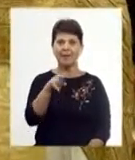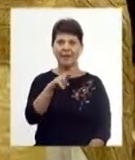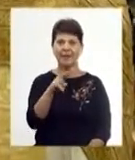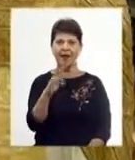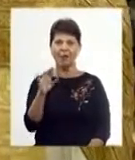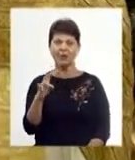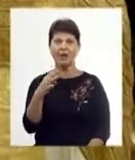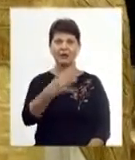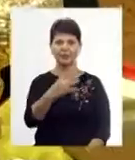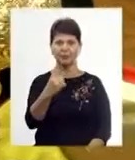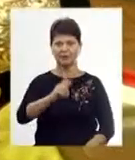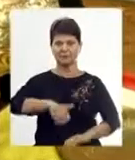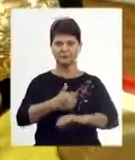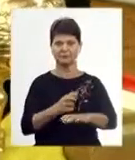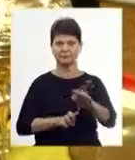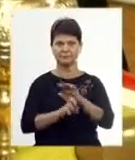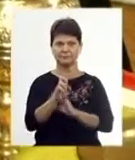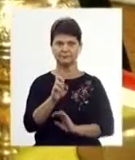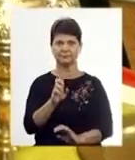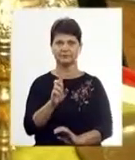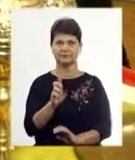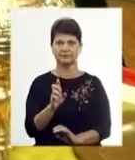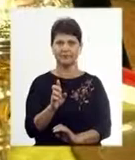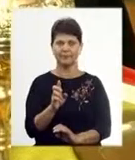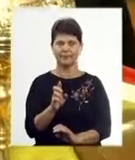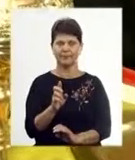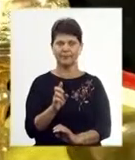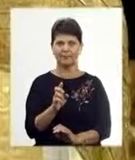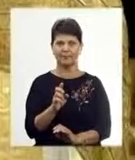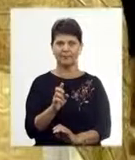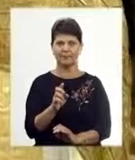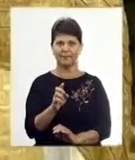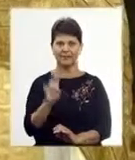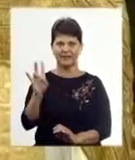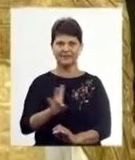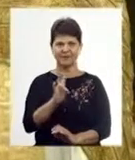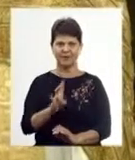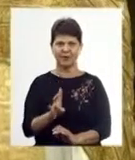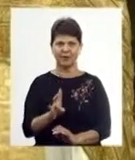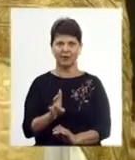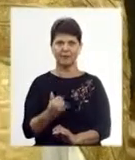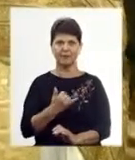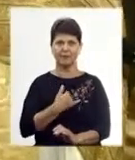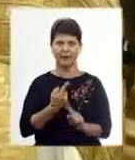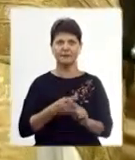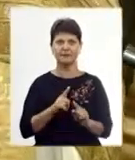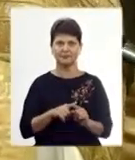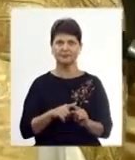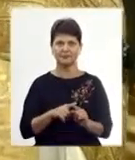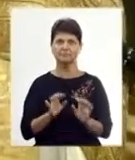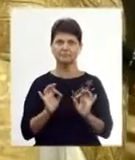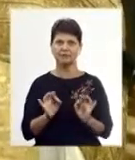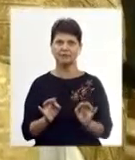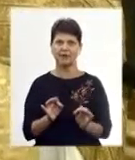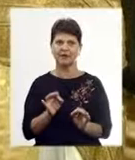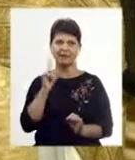році Симоне його рокопоклав Сан-Священник. Для нас символично, що ми